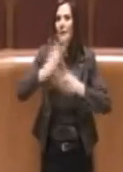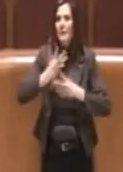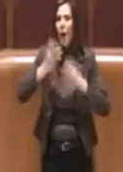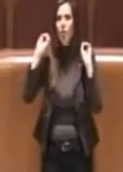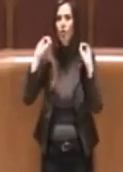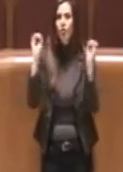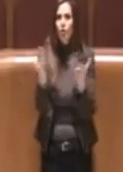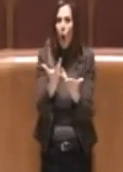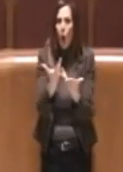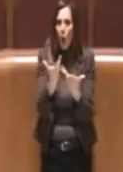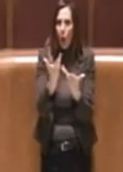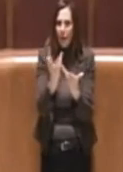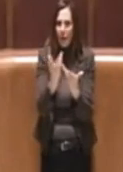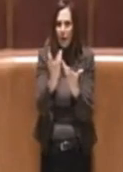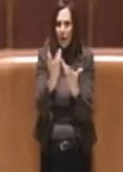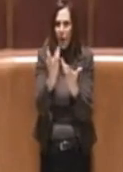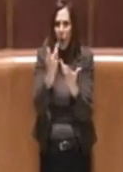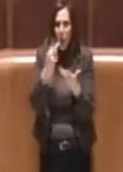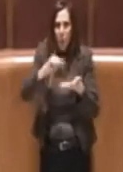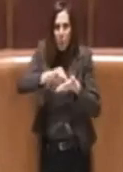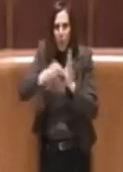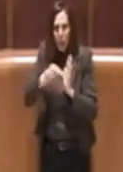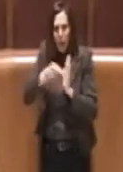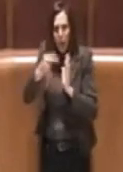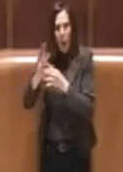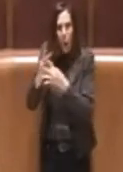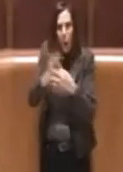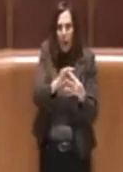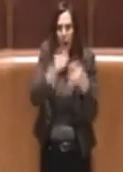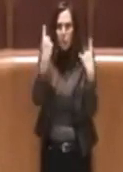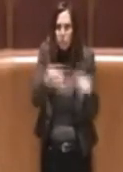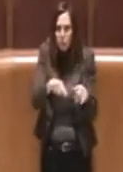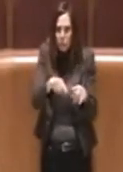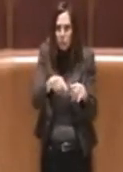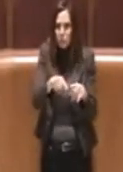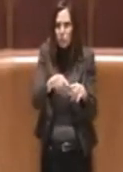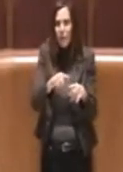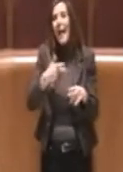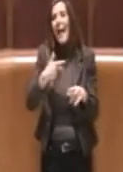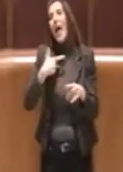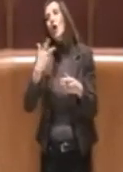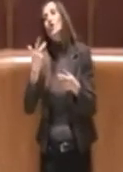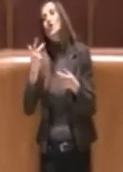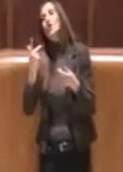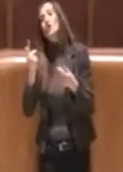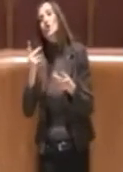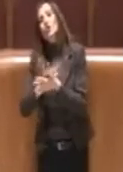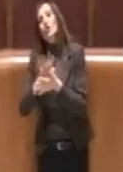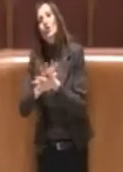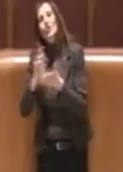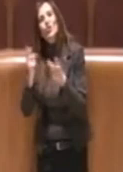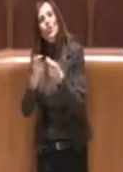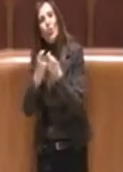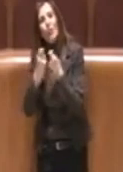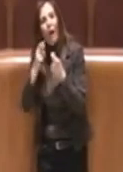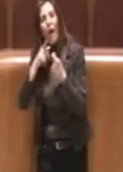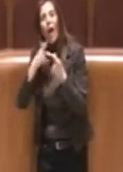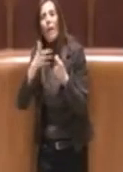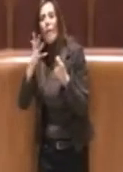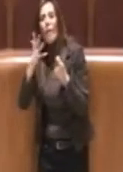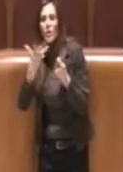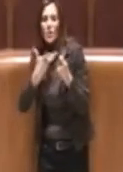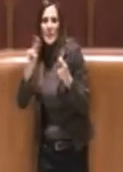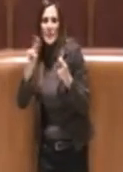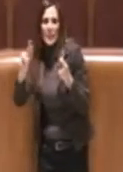tipologia di problematica. Su qualche articolo giornale è assoluto forse qualche cosa, ma in realtà